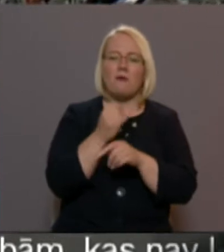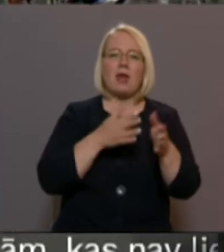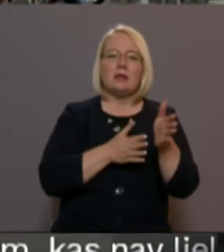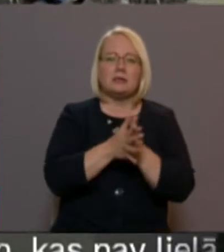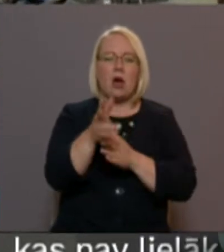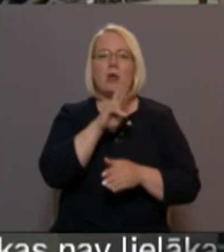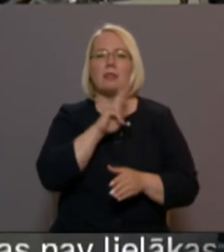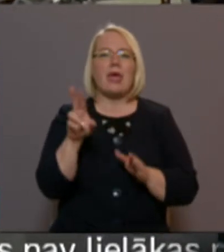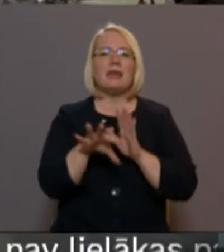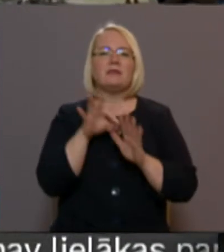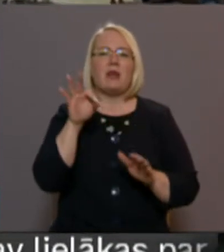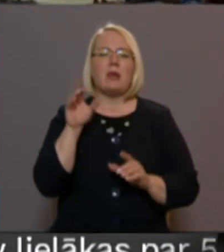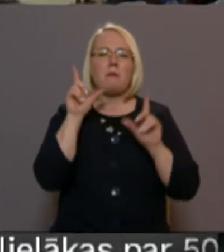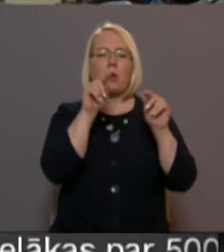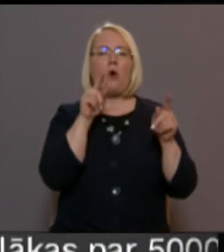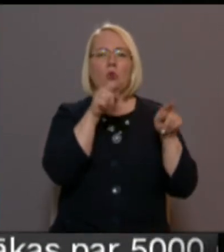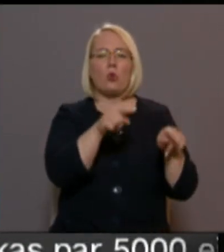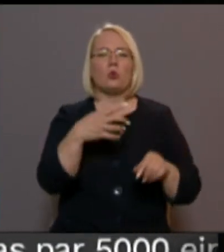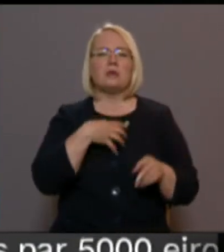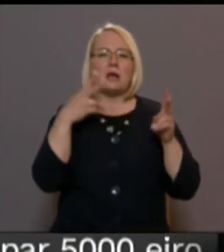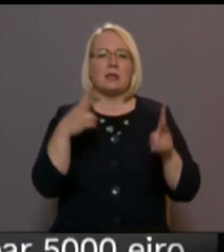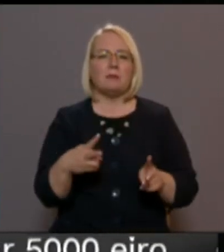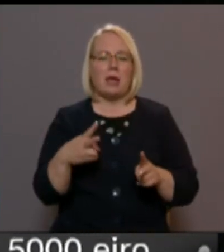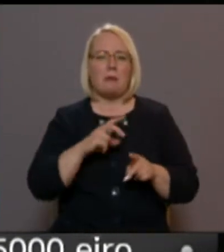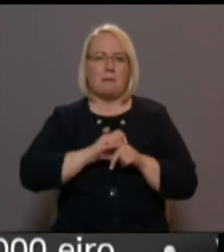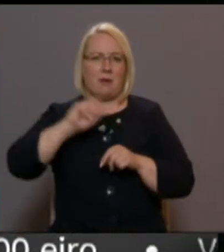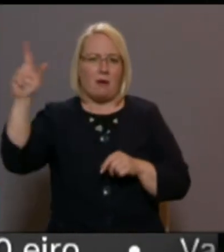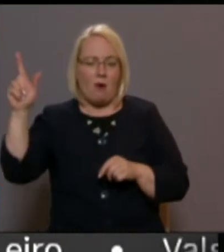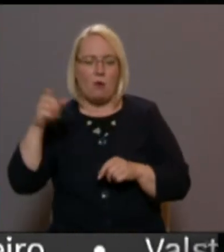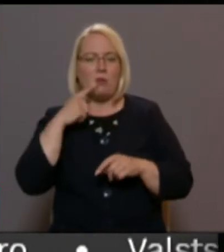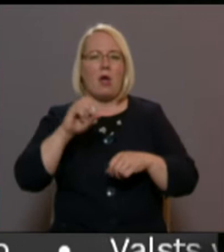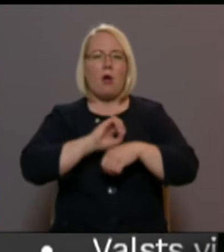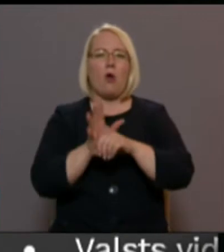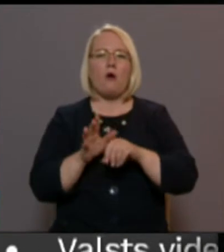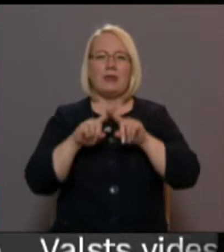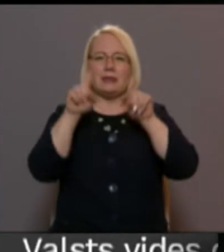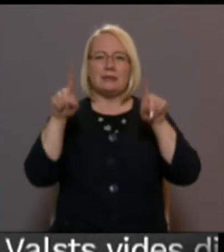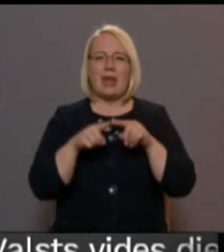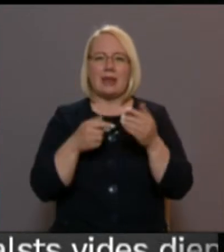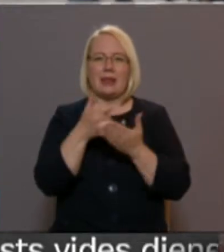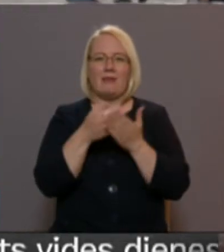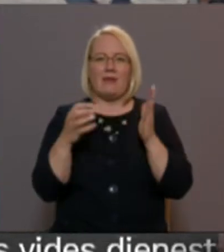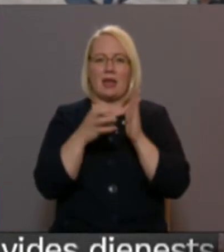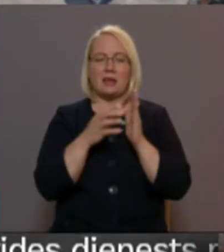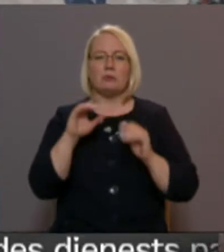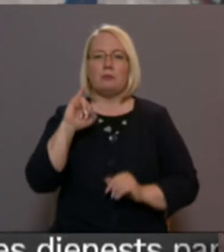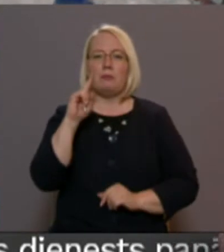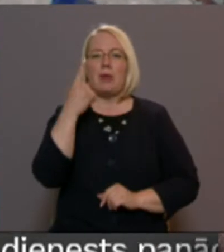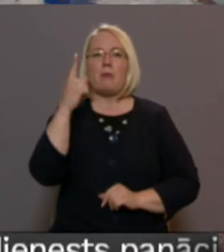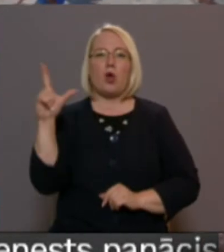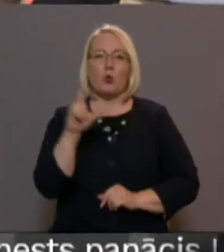valstis ar augstu saslimstības risku, izmantot digitālā COVID-19 certifikātu, kas tāsies spēkā 1. jūlijā